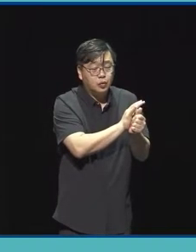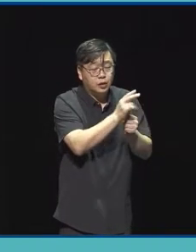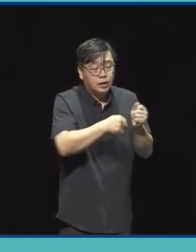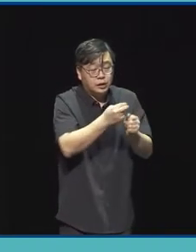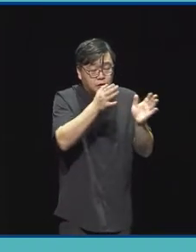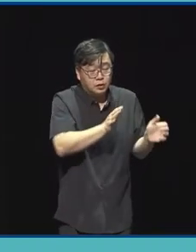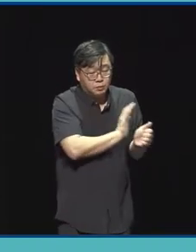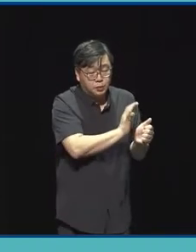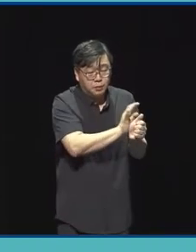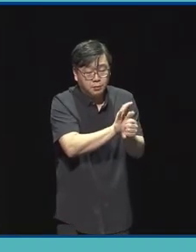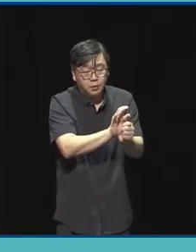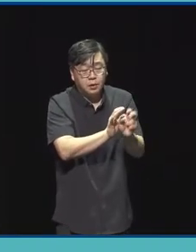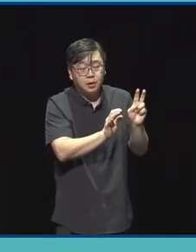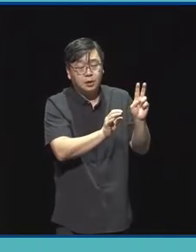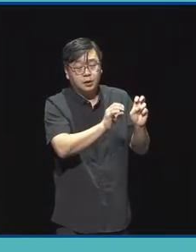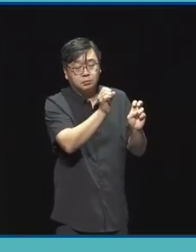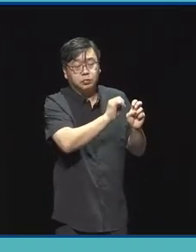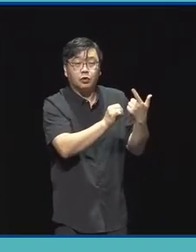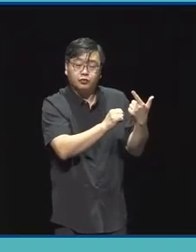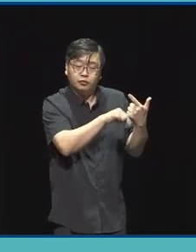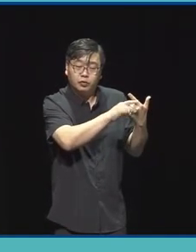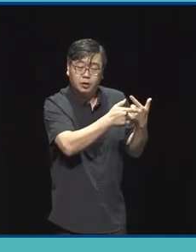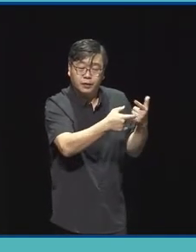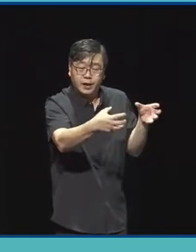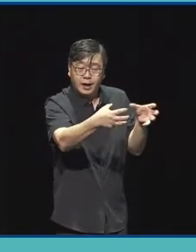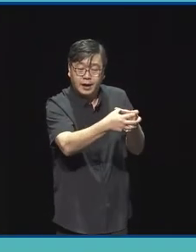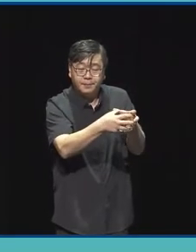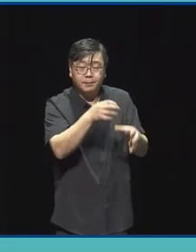% 이상 자부단 편성 의무가 있는 사업입니다